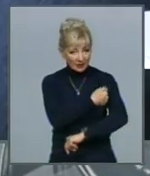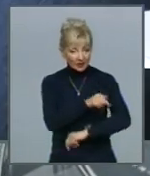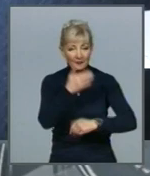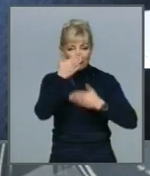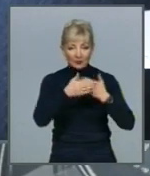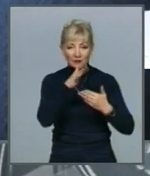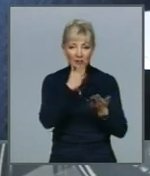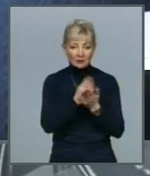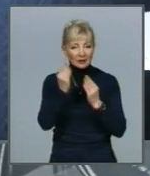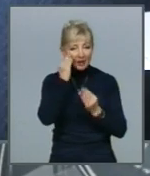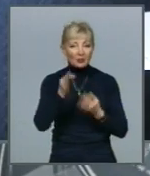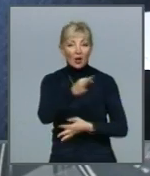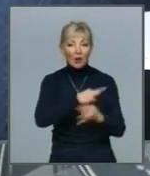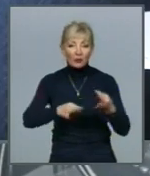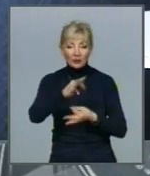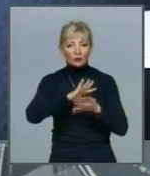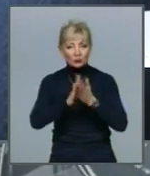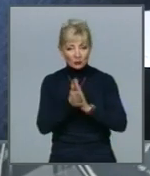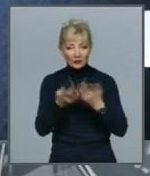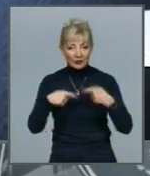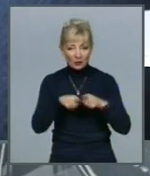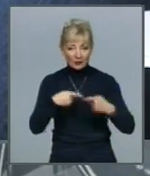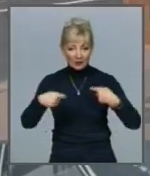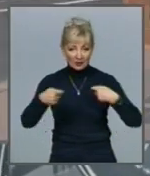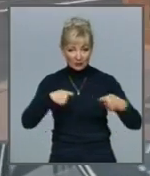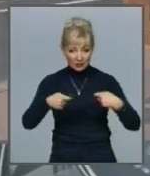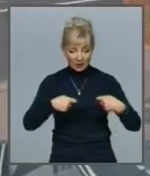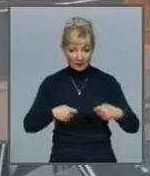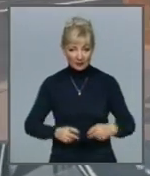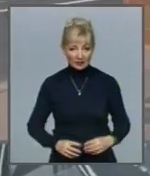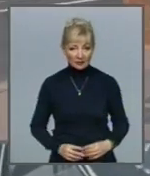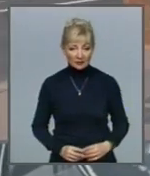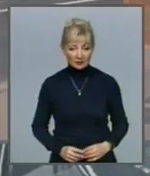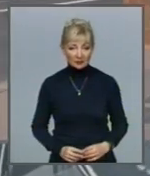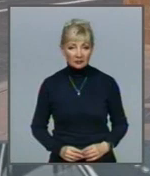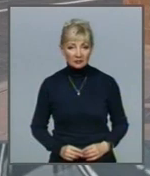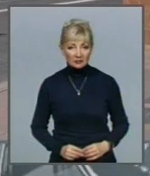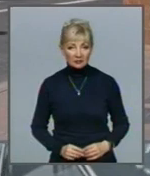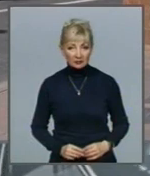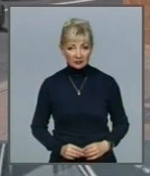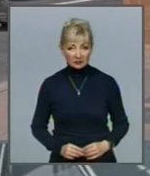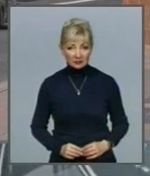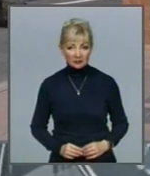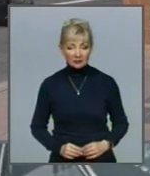мають намір обговорити умови такої співпраці Анжела Сушко, Євген Клочко, Харківське ізвісті